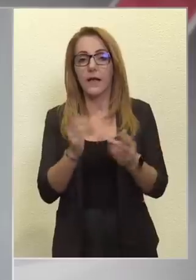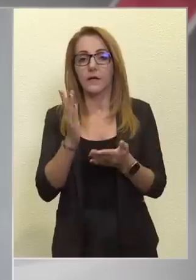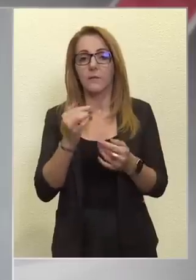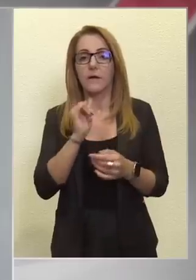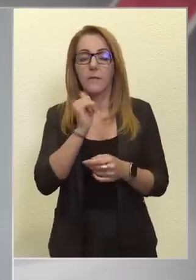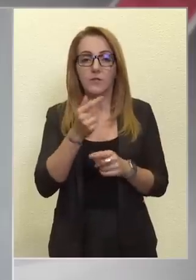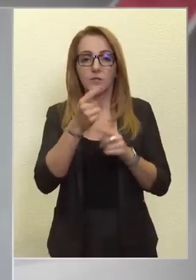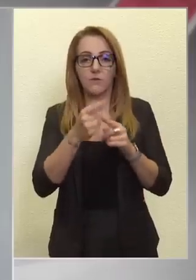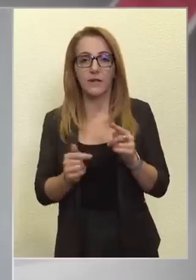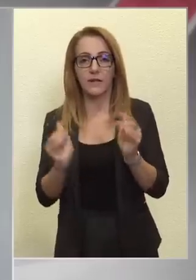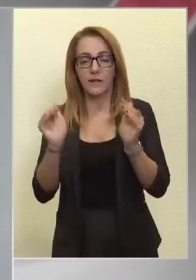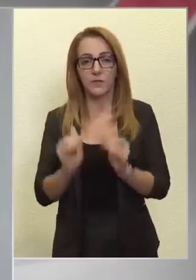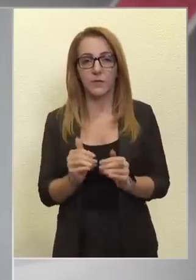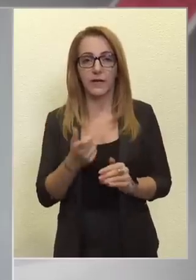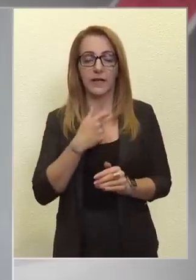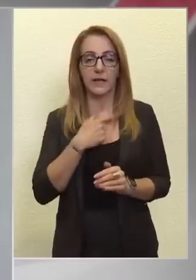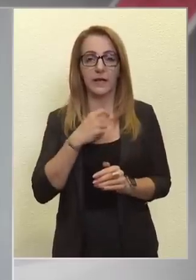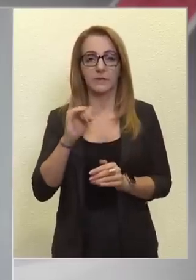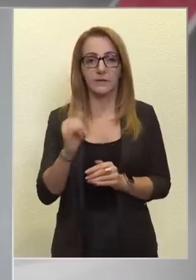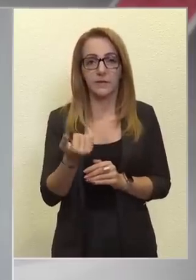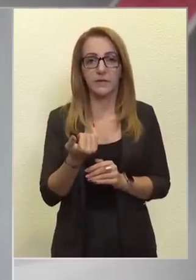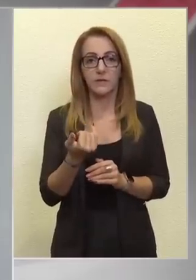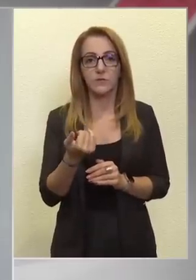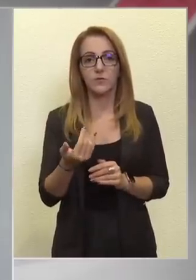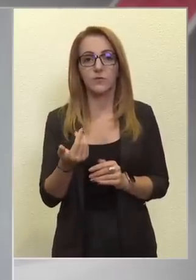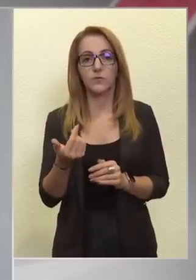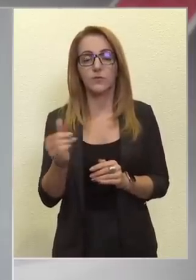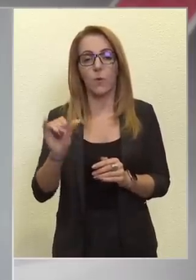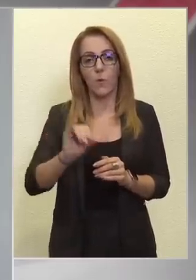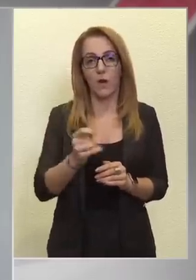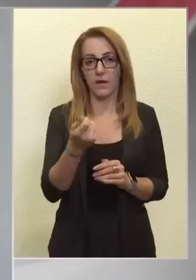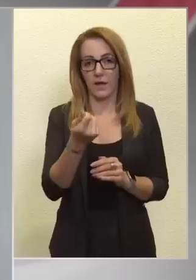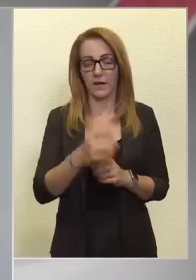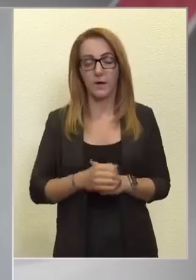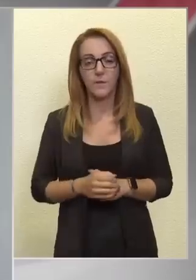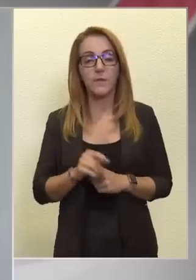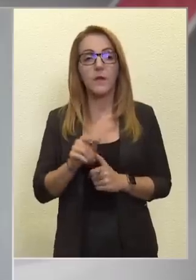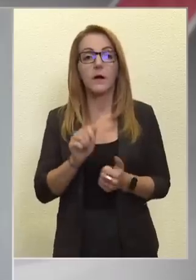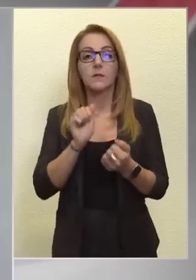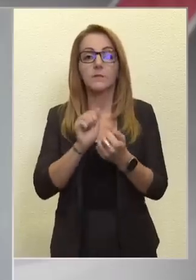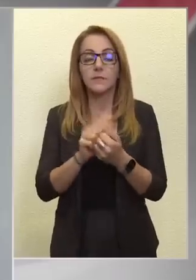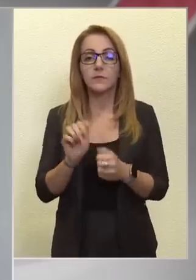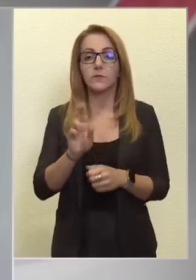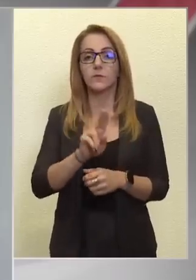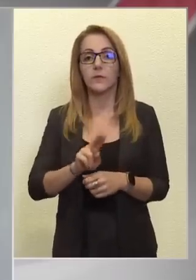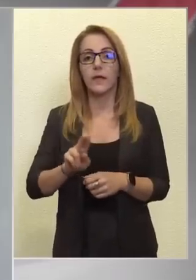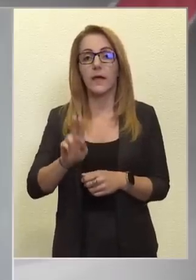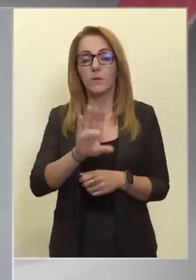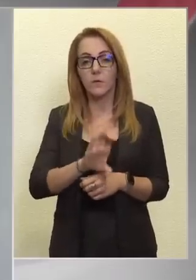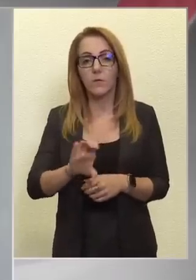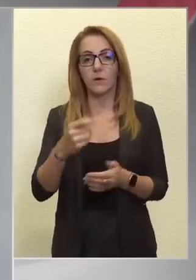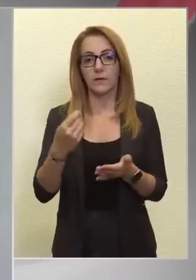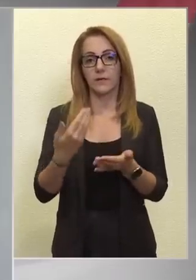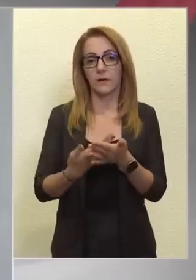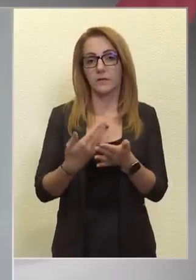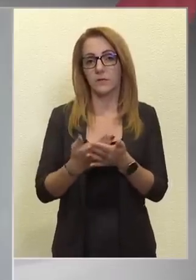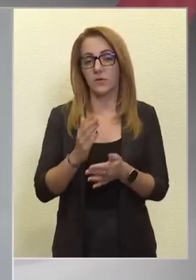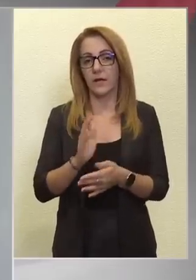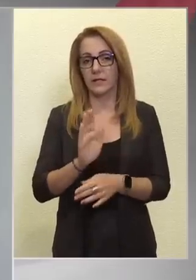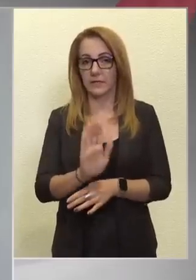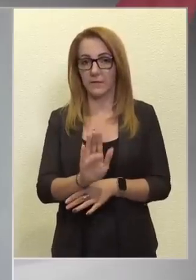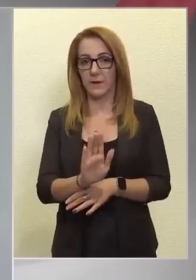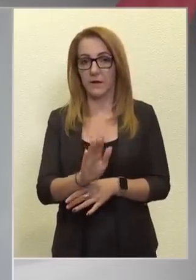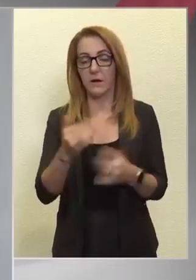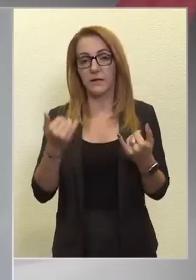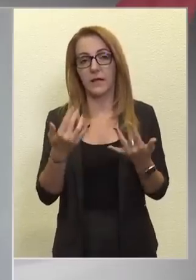csökkenne a gáz és az olaj ára. Tehát az biztos, hogy az európai gazdaság számára a jelenlegi helyzet